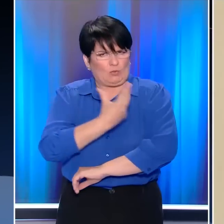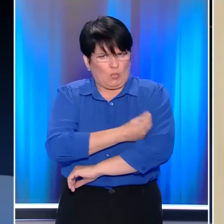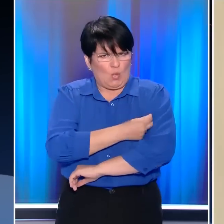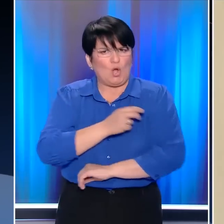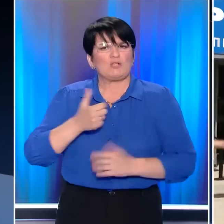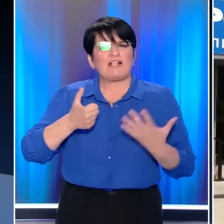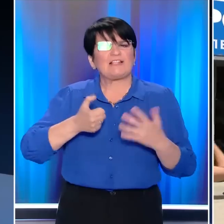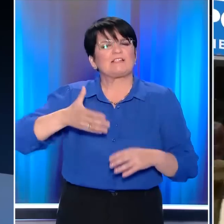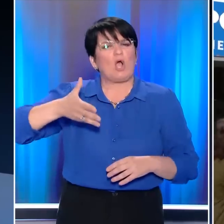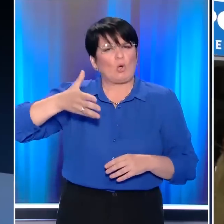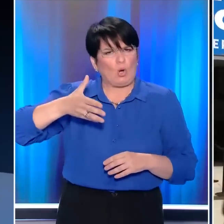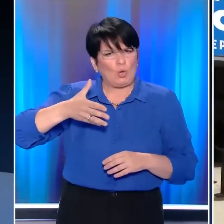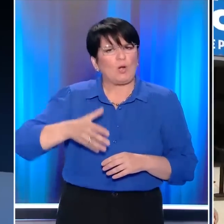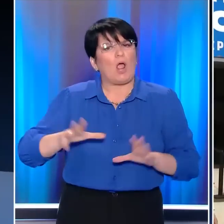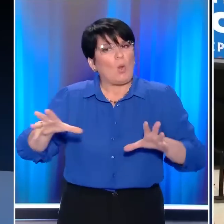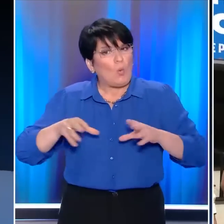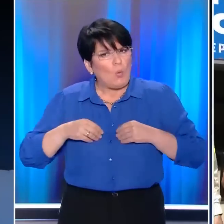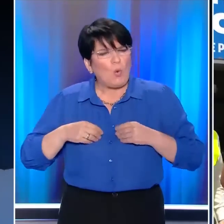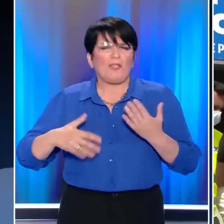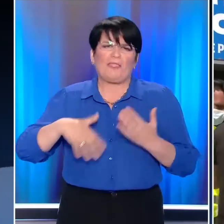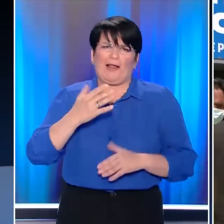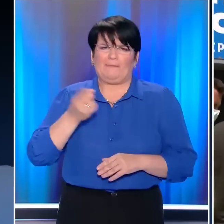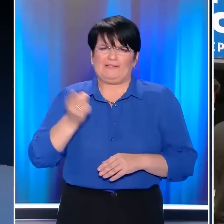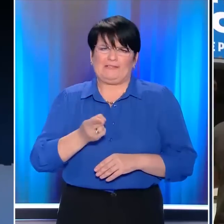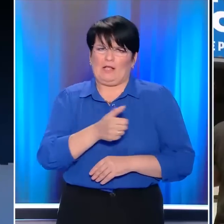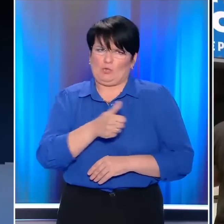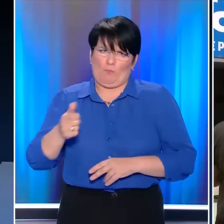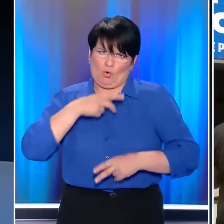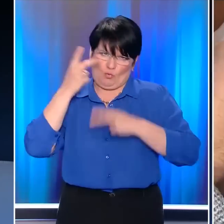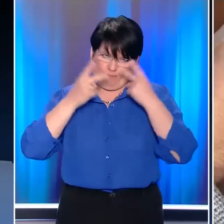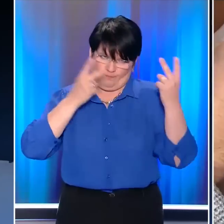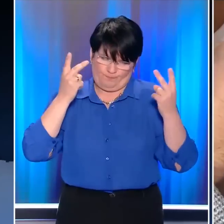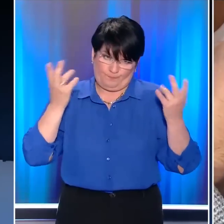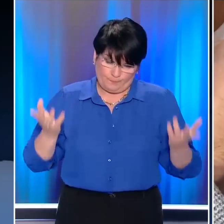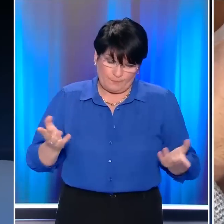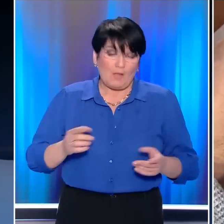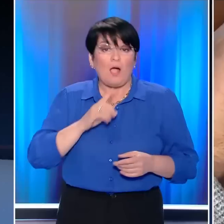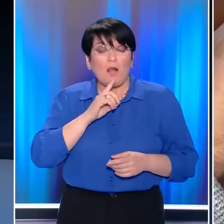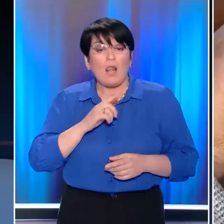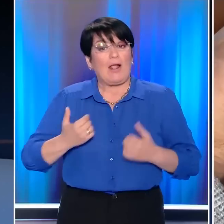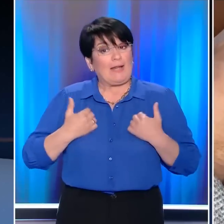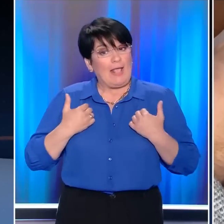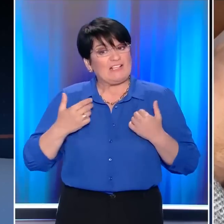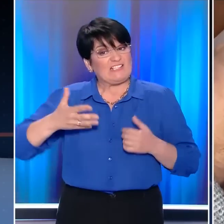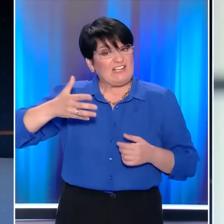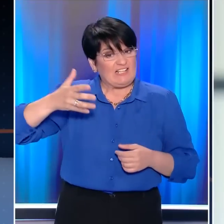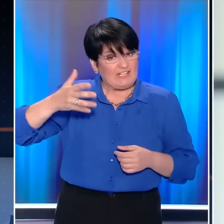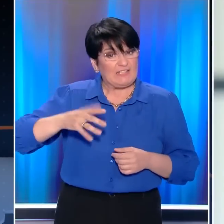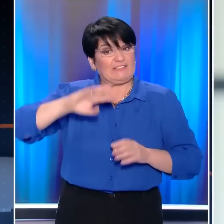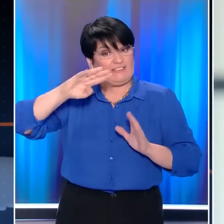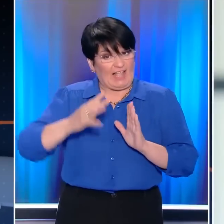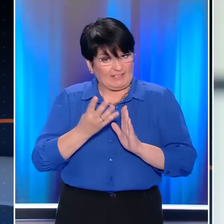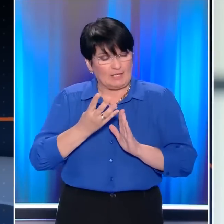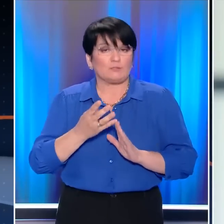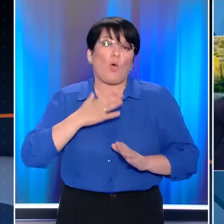στους άνω των 60 ετών, όπου η ανταπόκριση δεν υπερβαίνει το 15% των δικαιούχων. Ενώ και για τις νεότερες ηλικίες η τέταρτη δόση